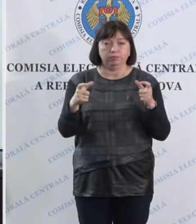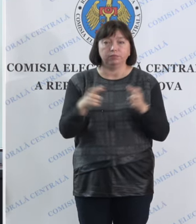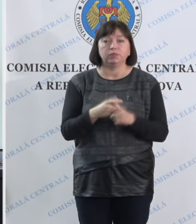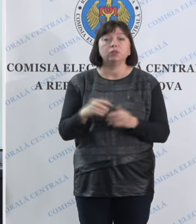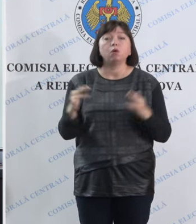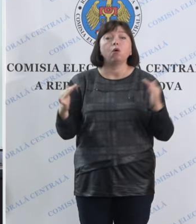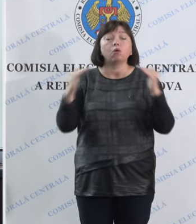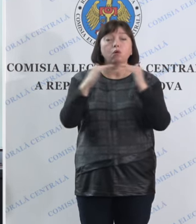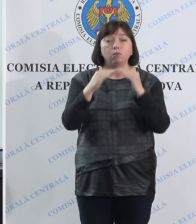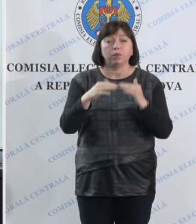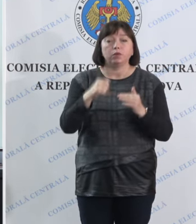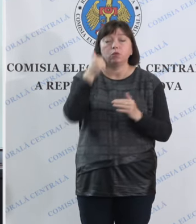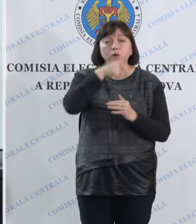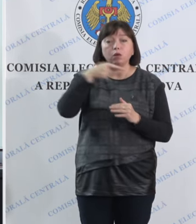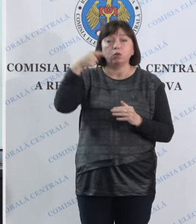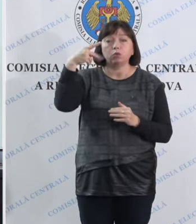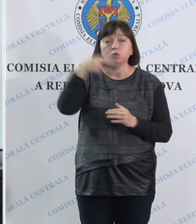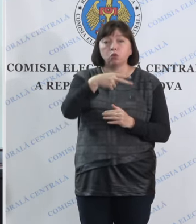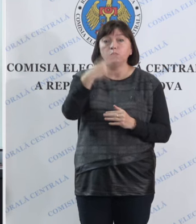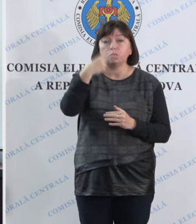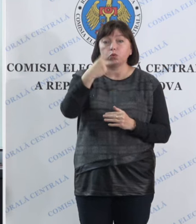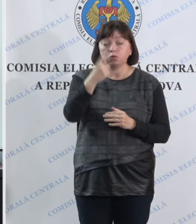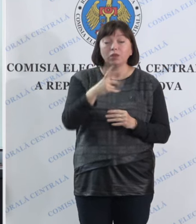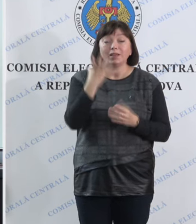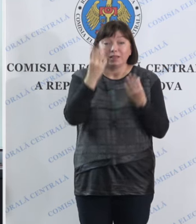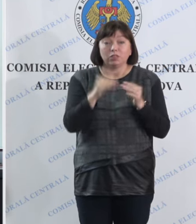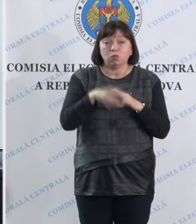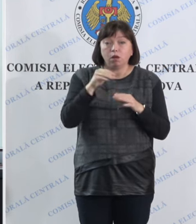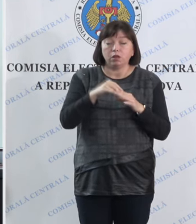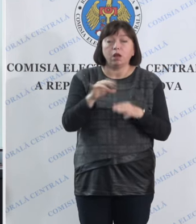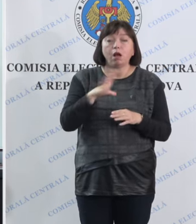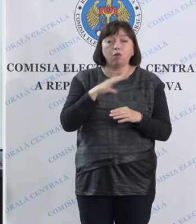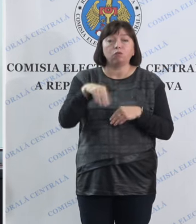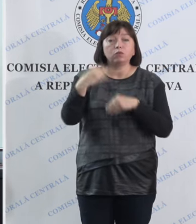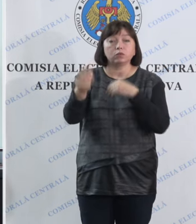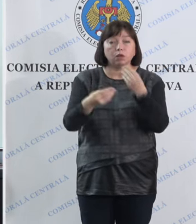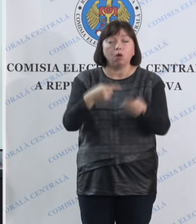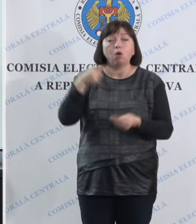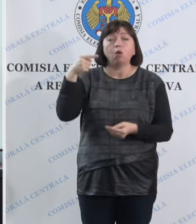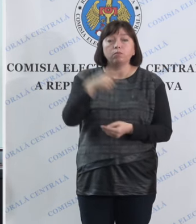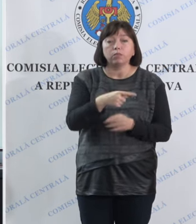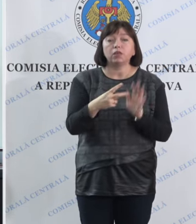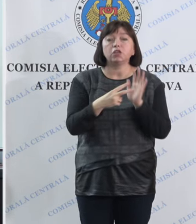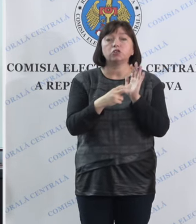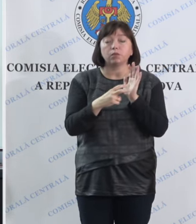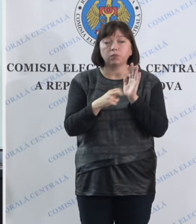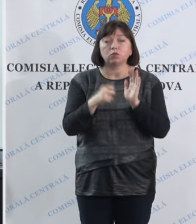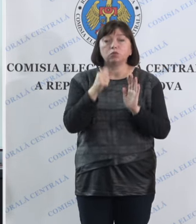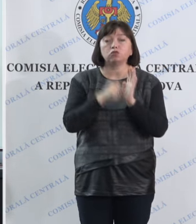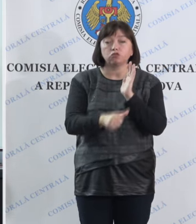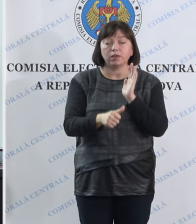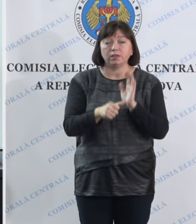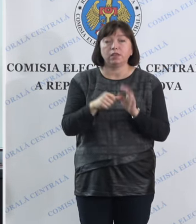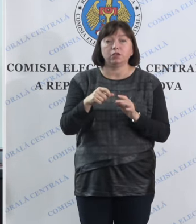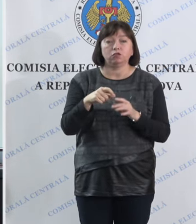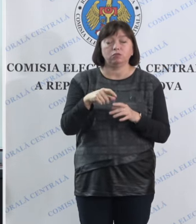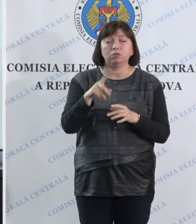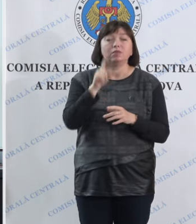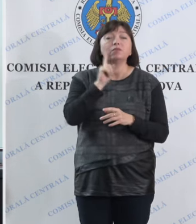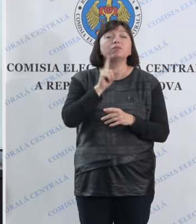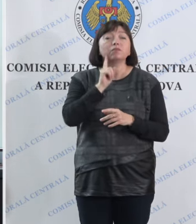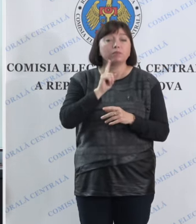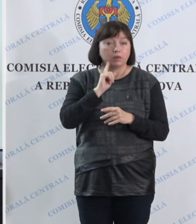Comparativ cu anul 2021, în ziua alegerilor, au fost eliberate 1769 de buletine